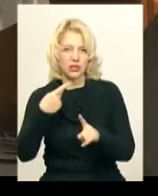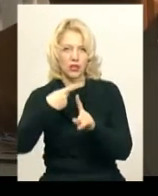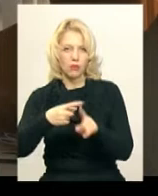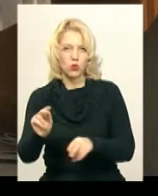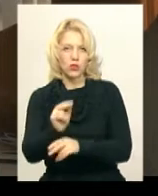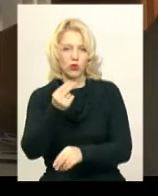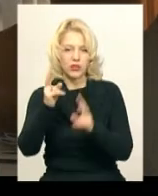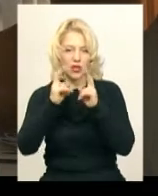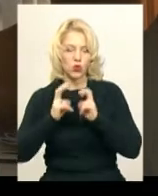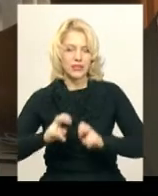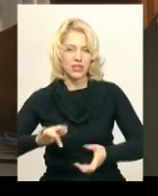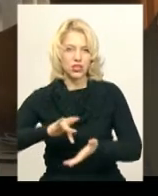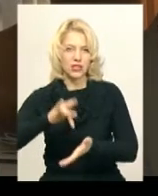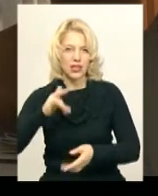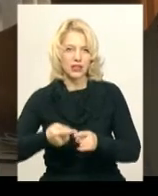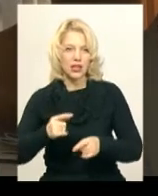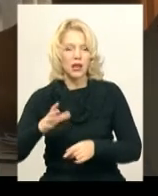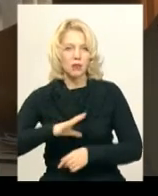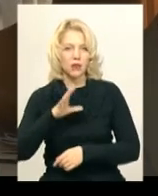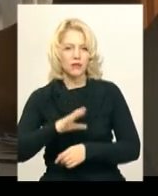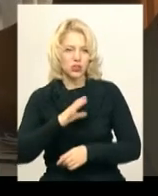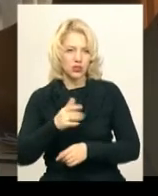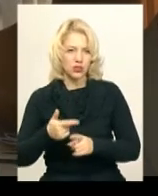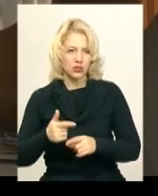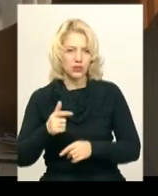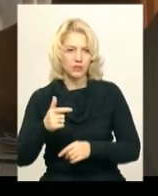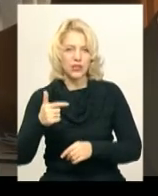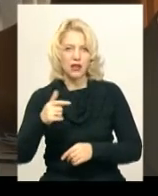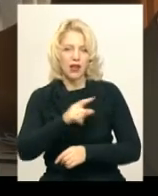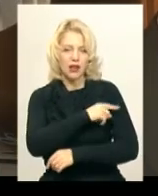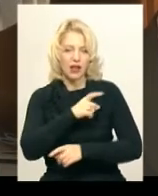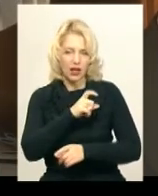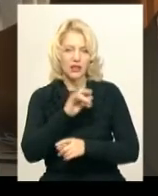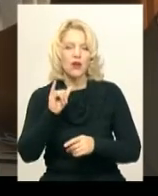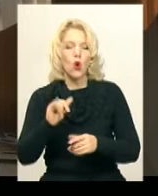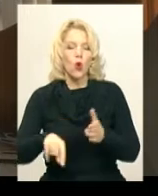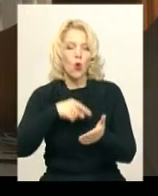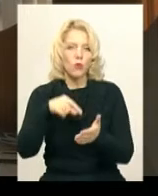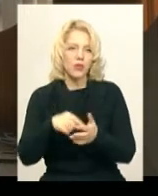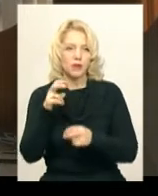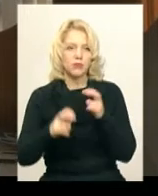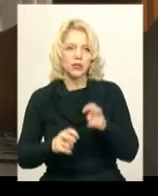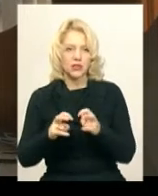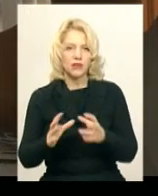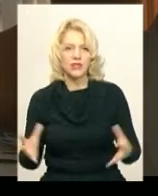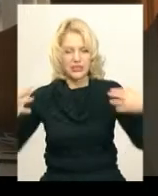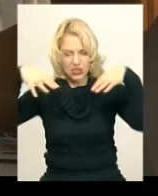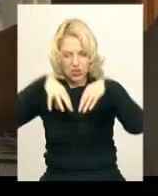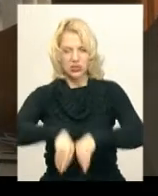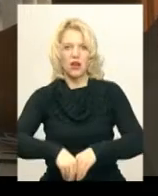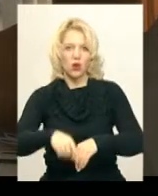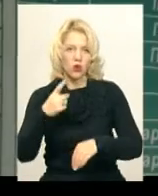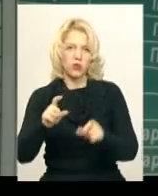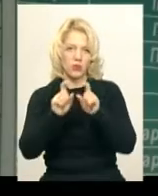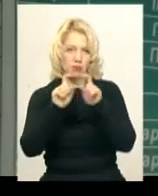лікувально-діагностичний центр, колишня вузлова лікарня, в комунальне підприємство, але шляхом злиття об'єднання в одне комунальне